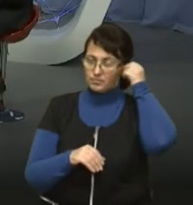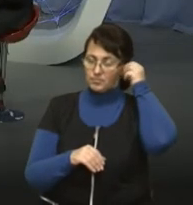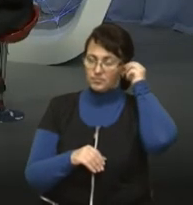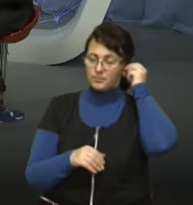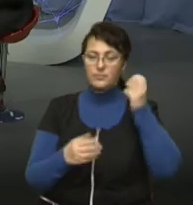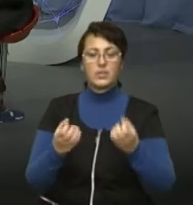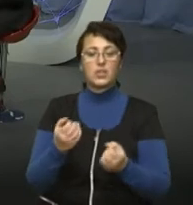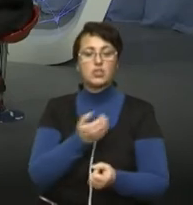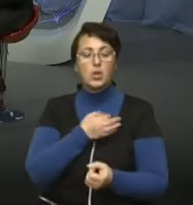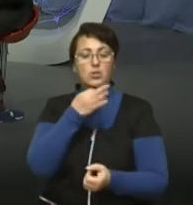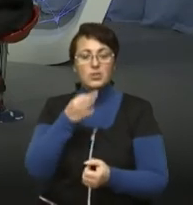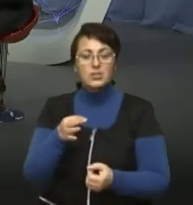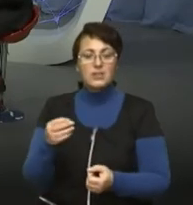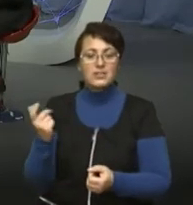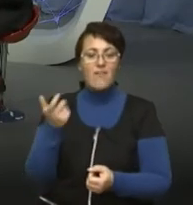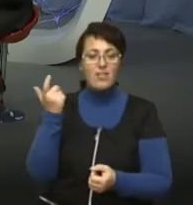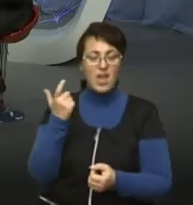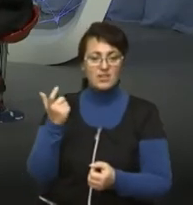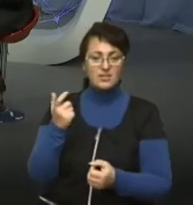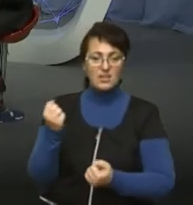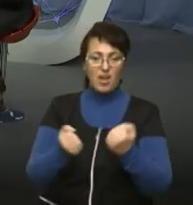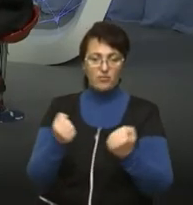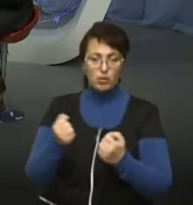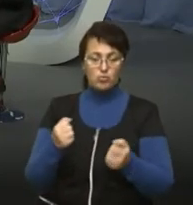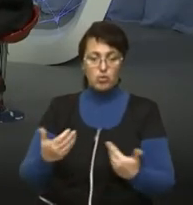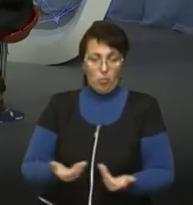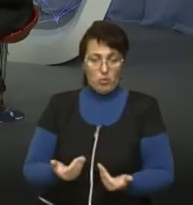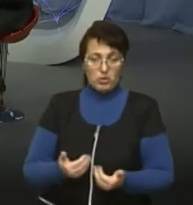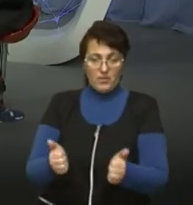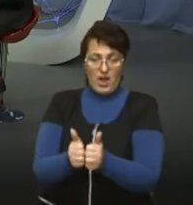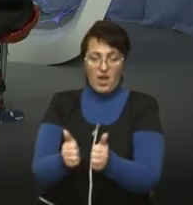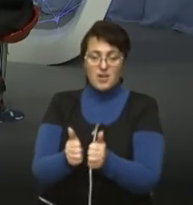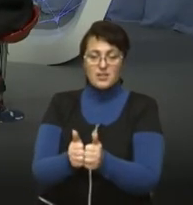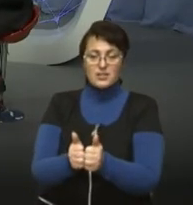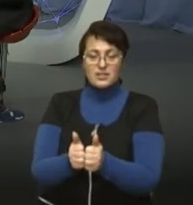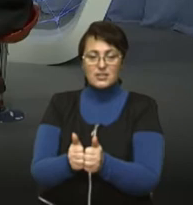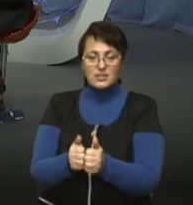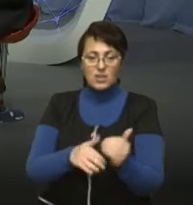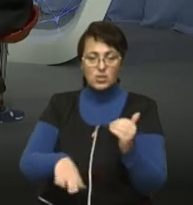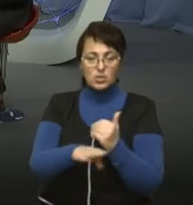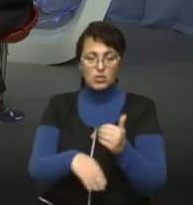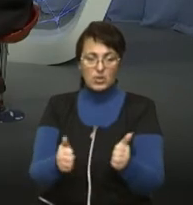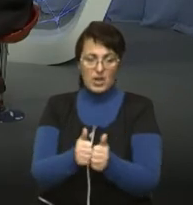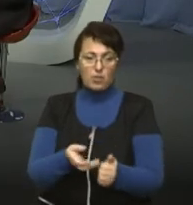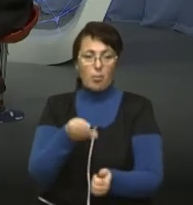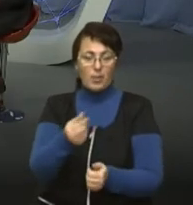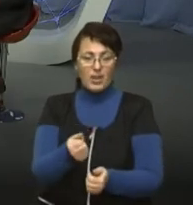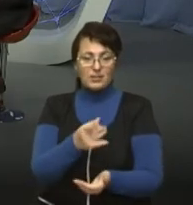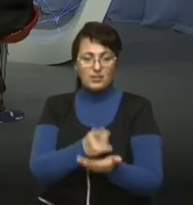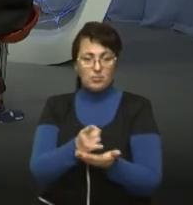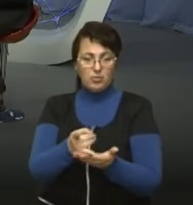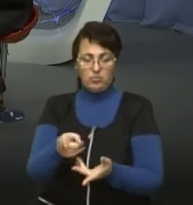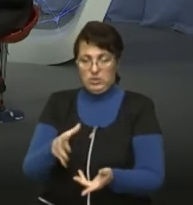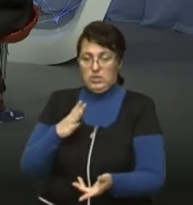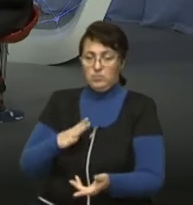зачепити власників автомобілів, які проживають у цих прилеглих зонах до платних паркінгів. Виявляється, що вони змушені, бо в них